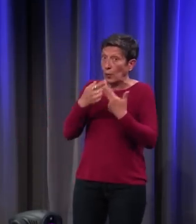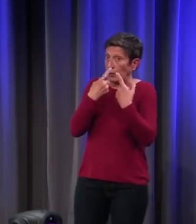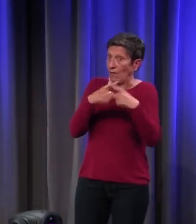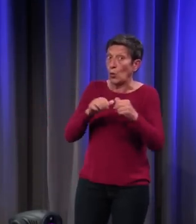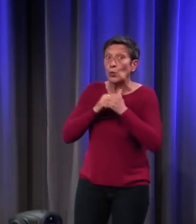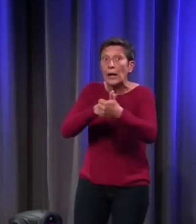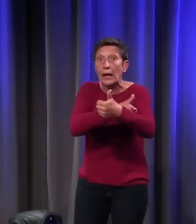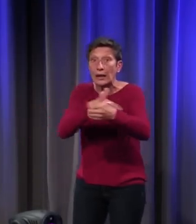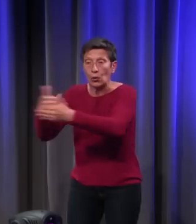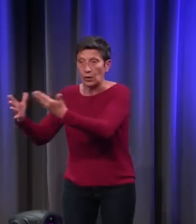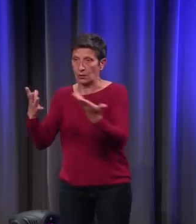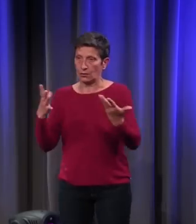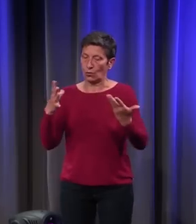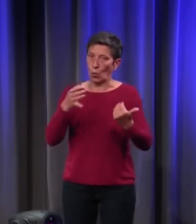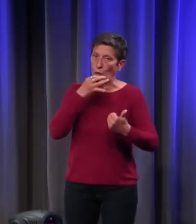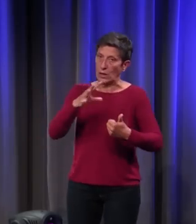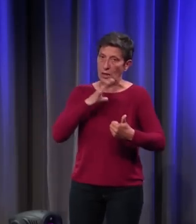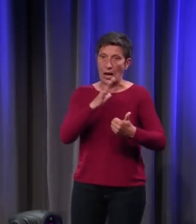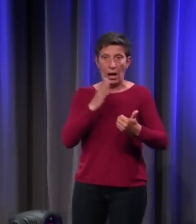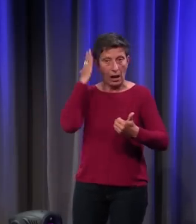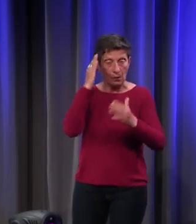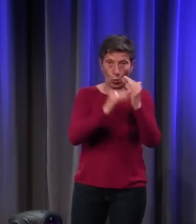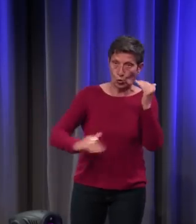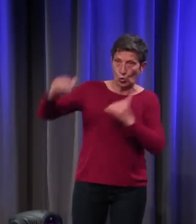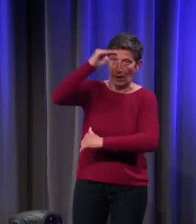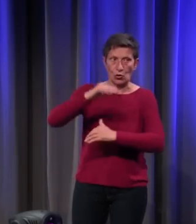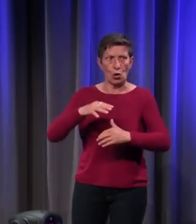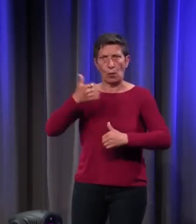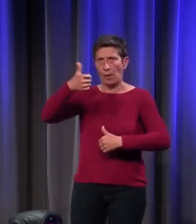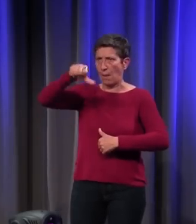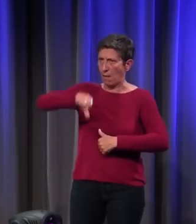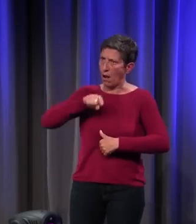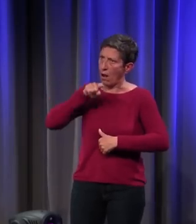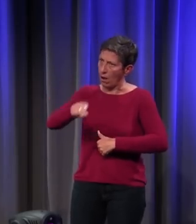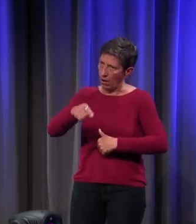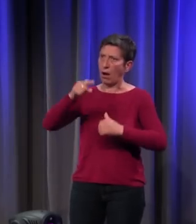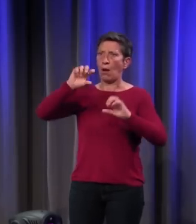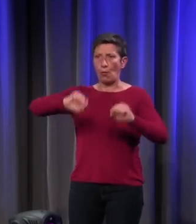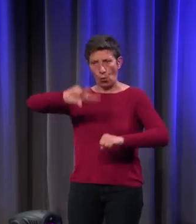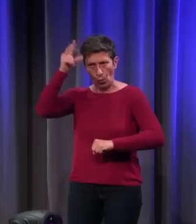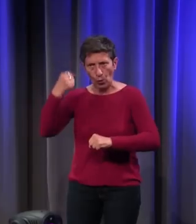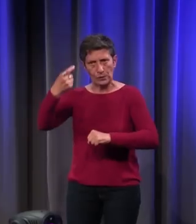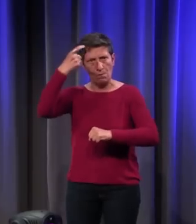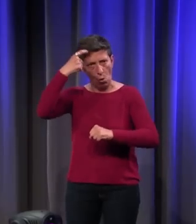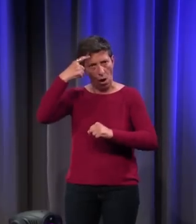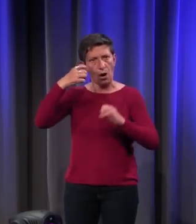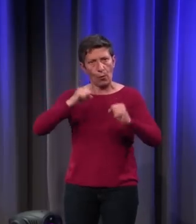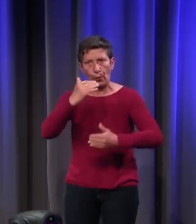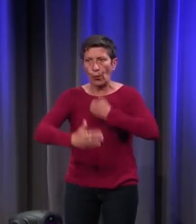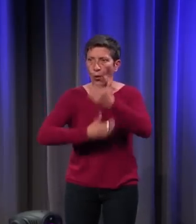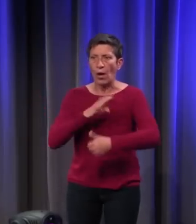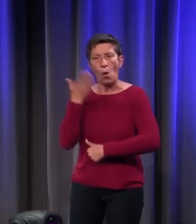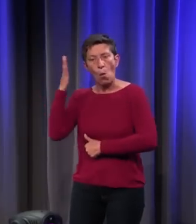animaux supérieurs qui sont capables de comprendre le bien et le mal ou de faire des progrès dans le domaine moral et d'autres non.